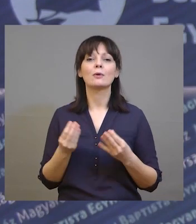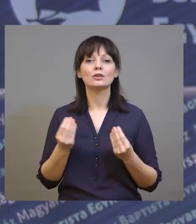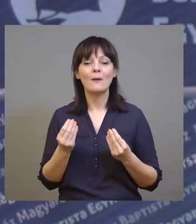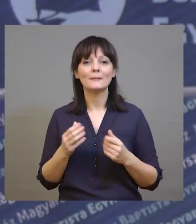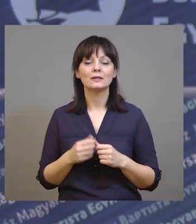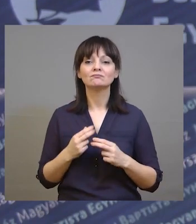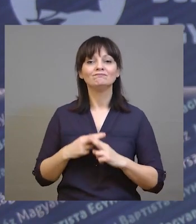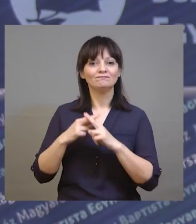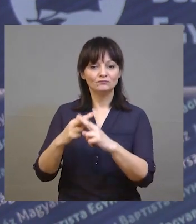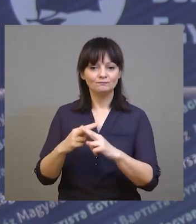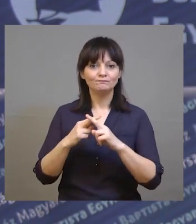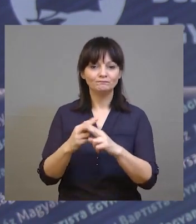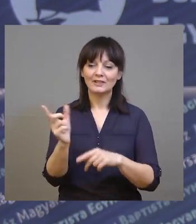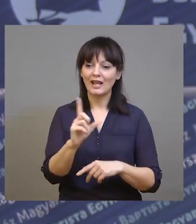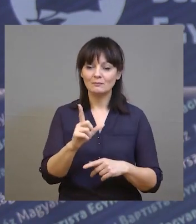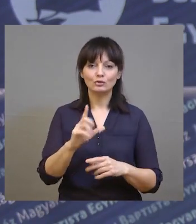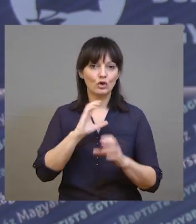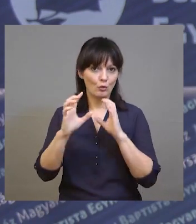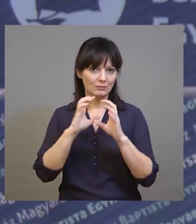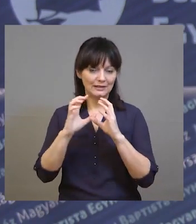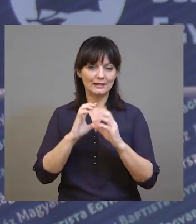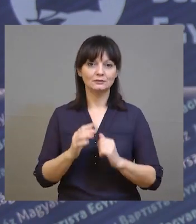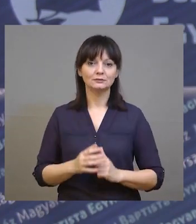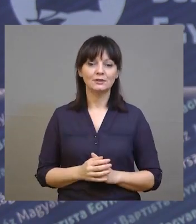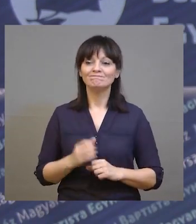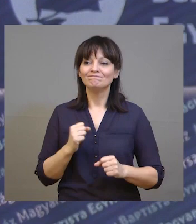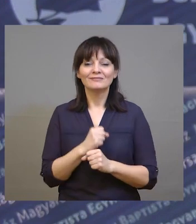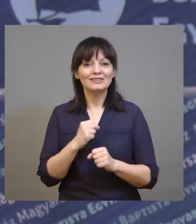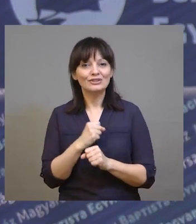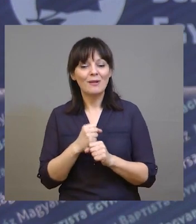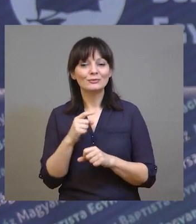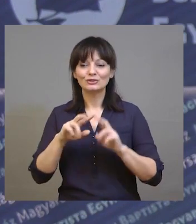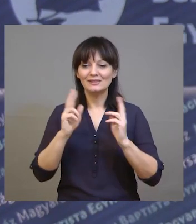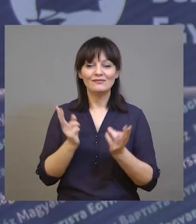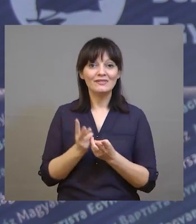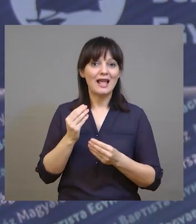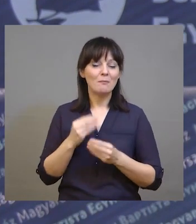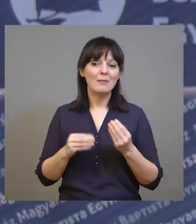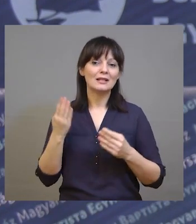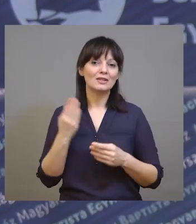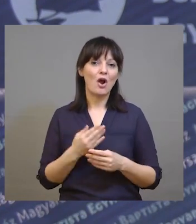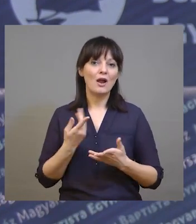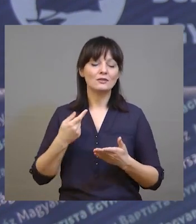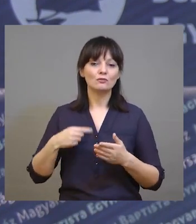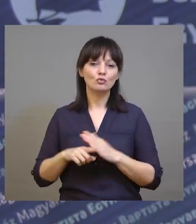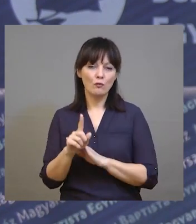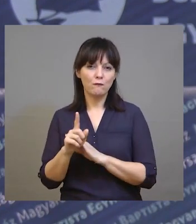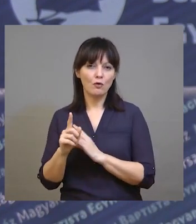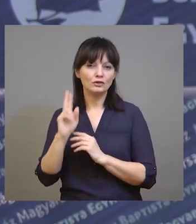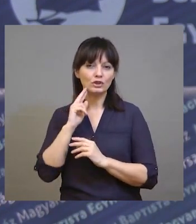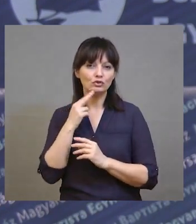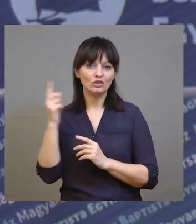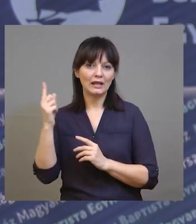tulajdonképpen, ami segítségével ők kommunikálni tudnak egymással. Nagyon izgalmas egyébként ez a világ, hiszen, hogyha egy